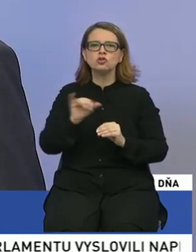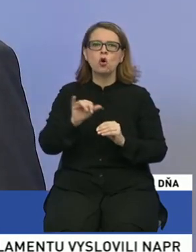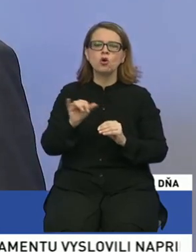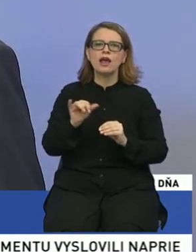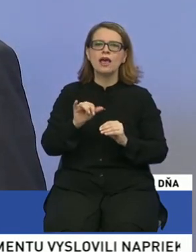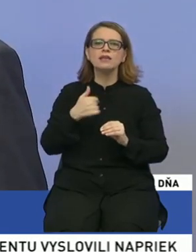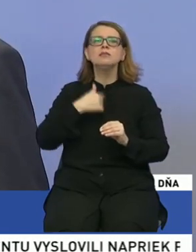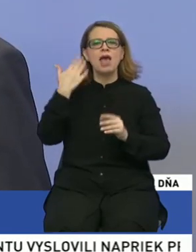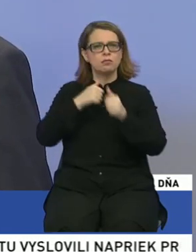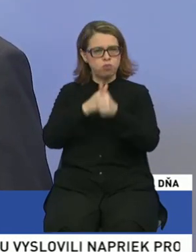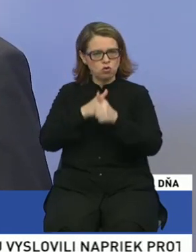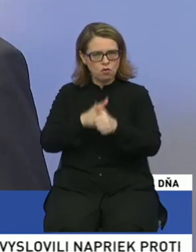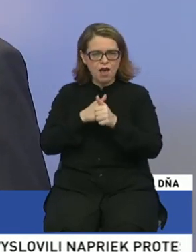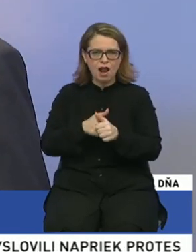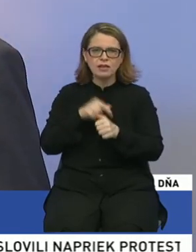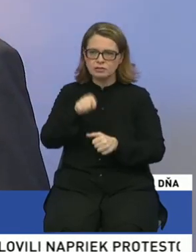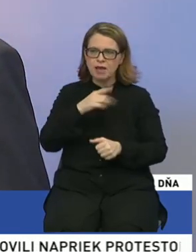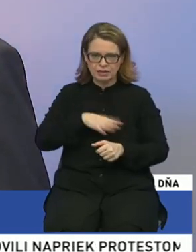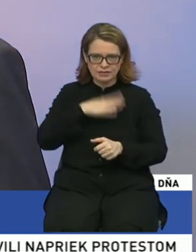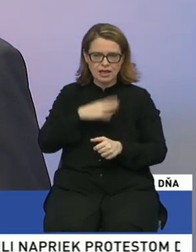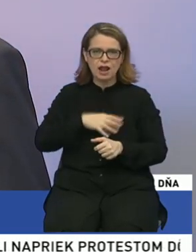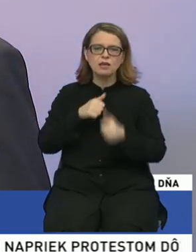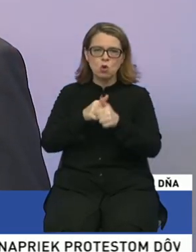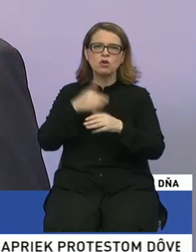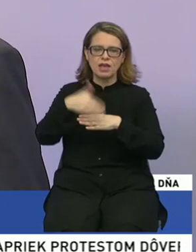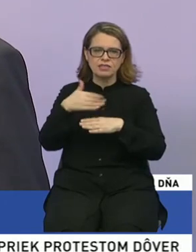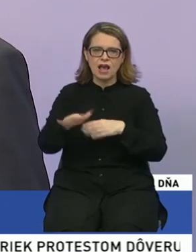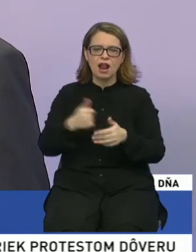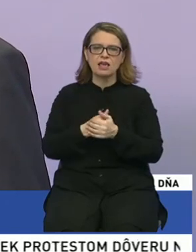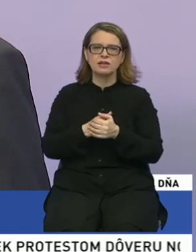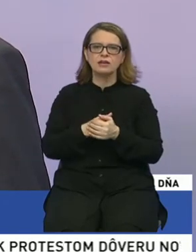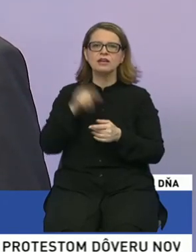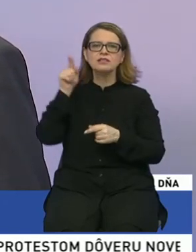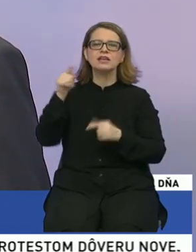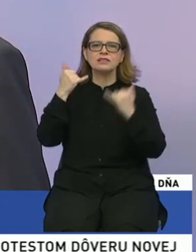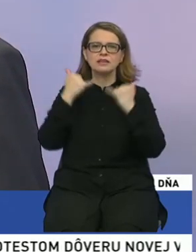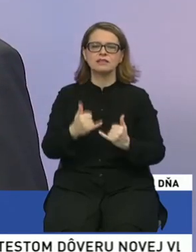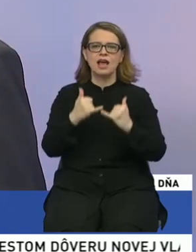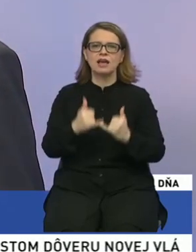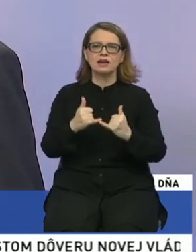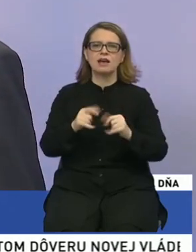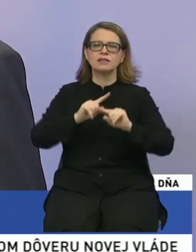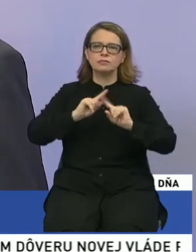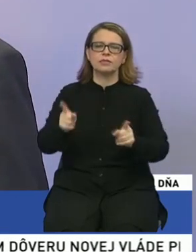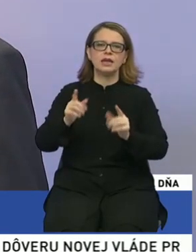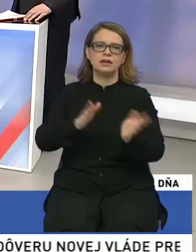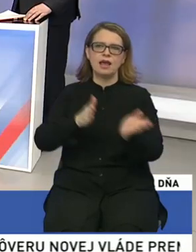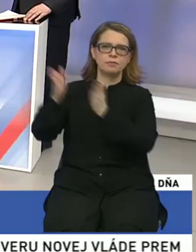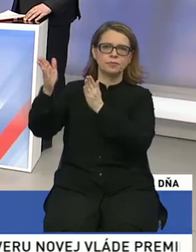ktoré sme bojovali a chceli sme bojovať aj ďalej. Ty si sa teraz dal na platformu